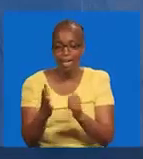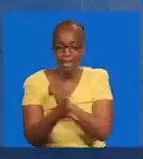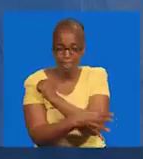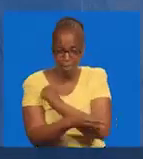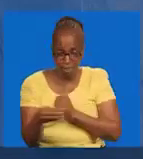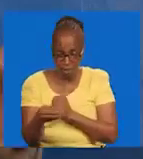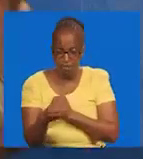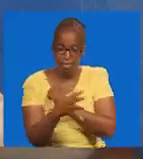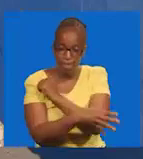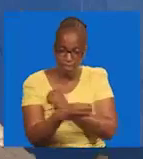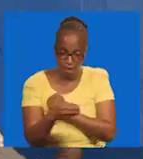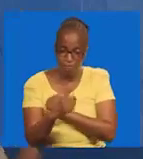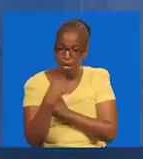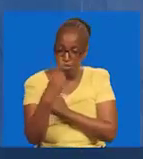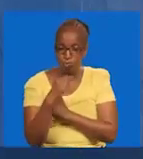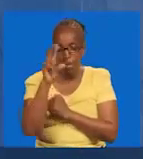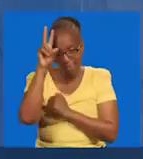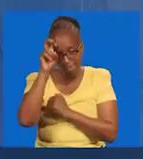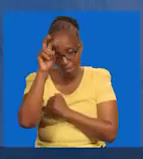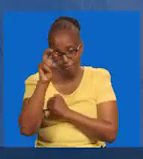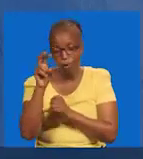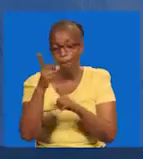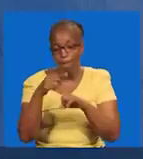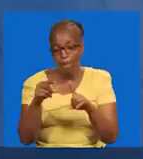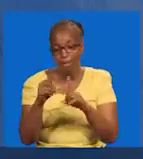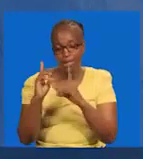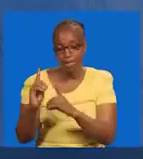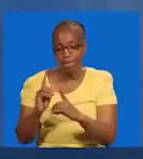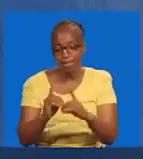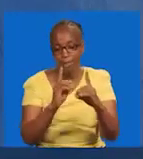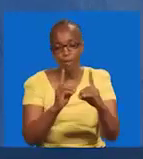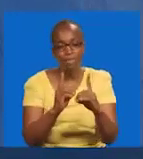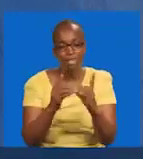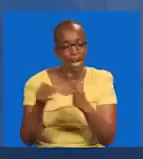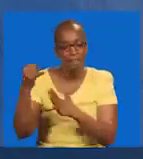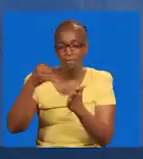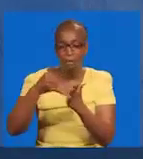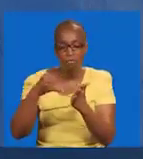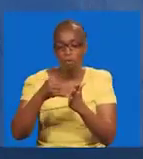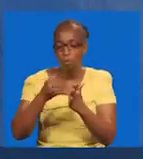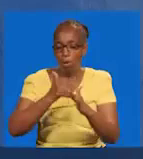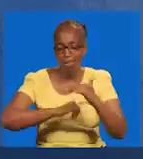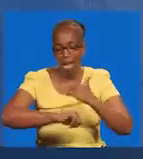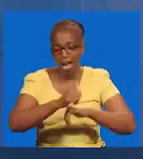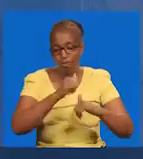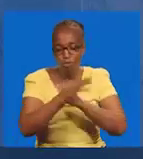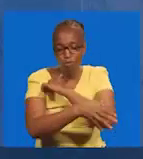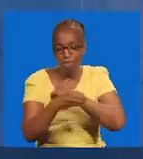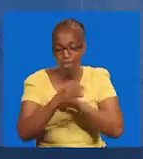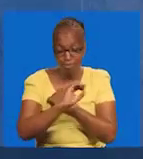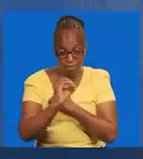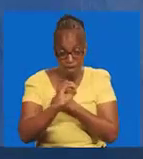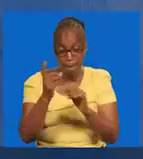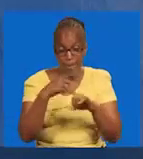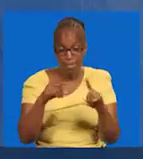hapa, yule muizi ni shetani. Wanafunzi awa kuhusika katika mambo ya uizi. Ni